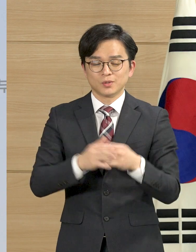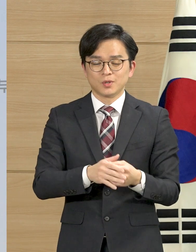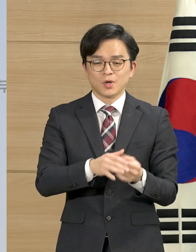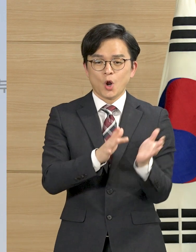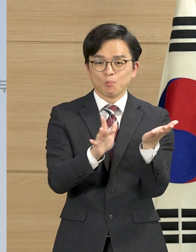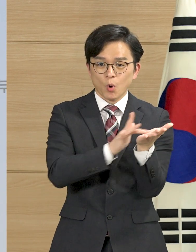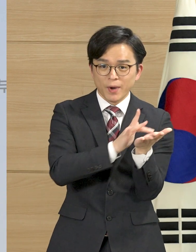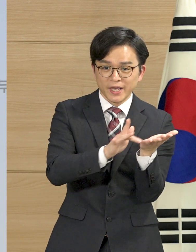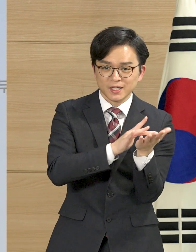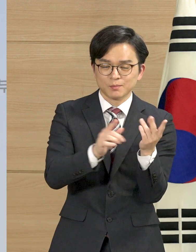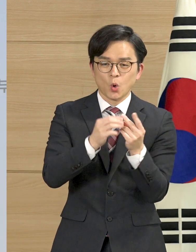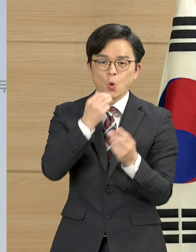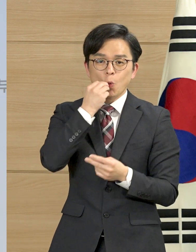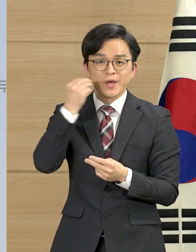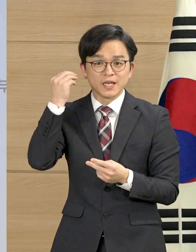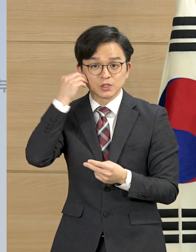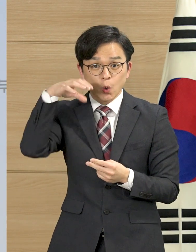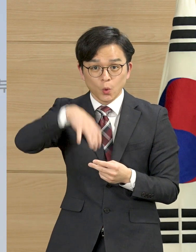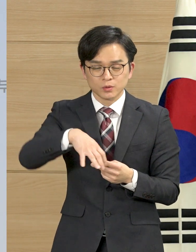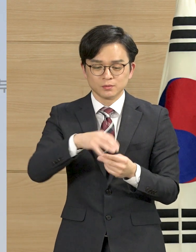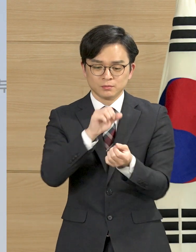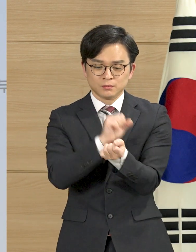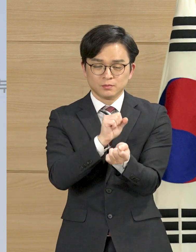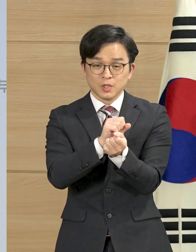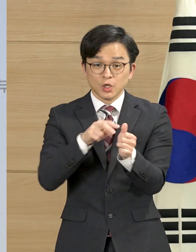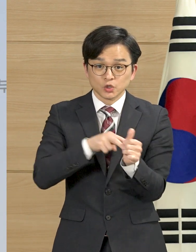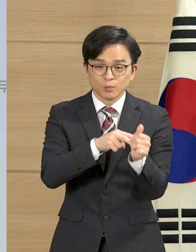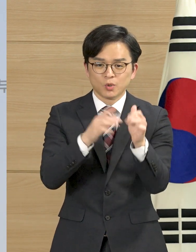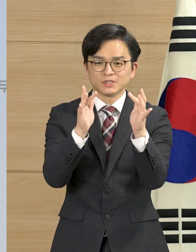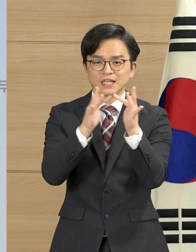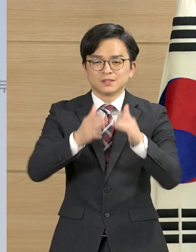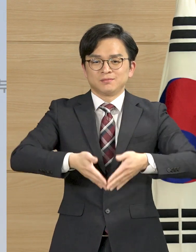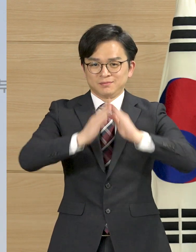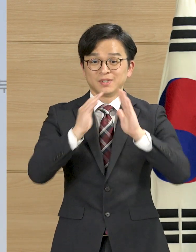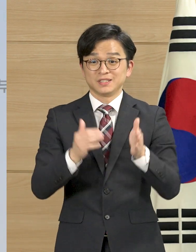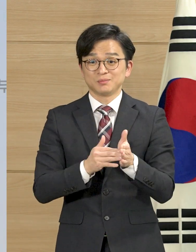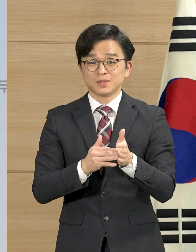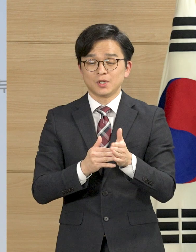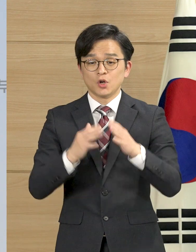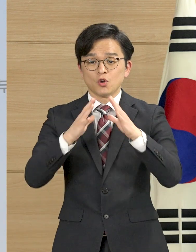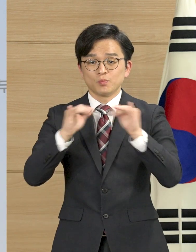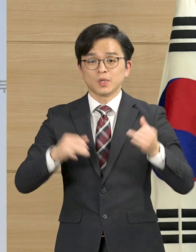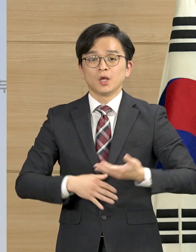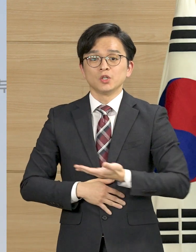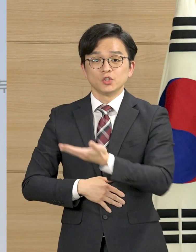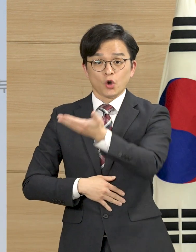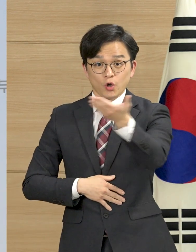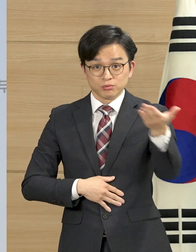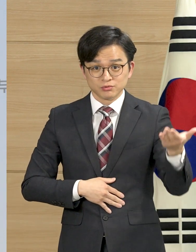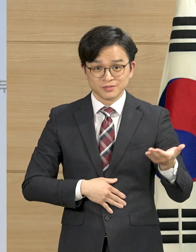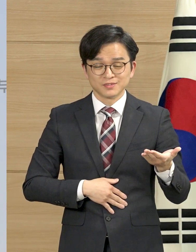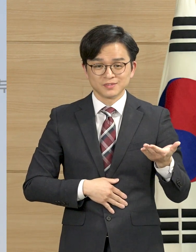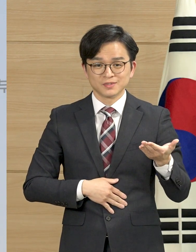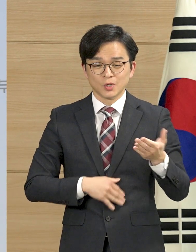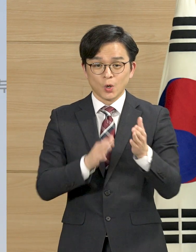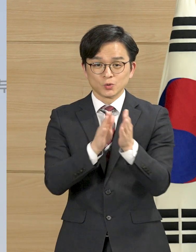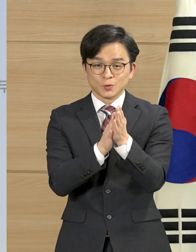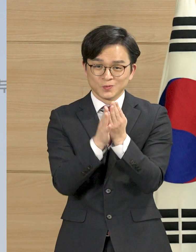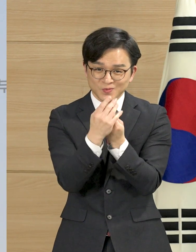모바일 온라인 정보 공유 사이트도 개설하였습니다. 국민들께서 지켜주셔야 하는